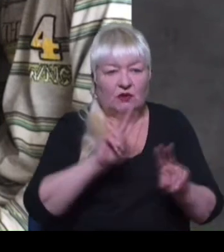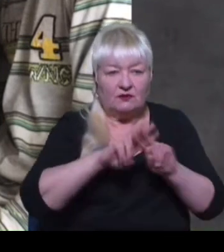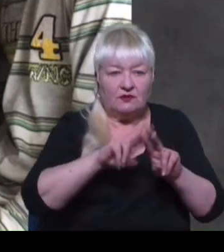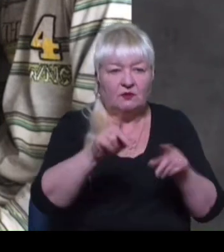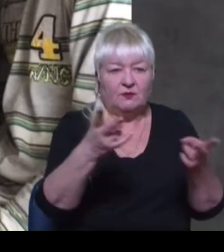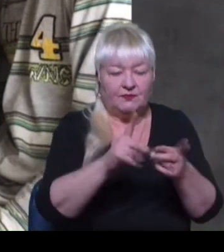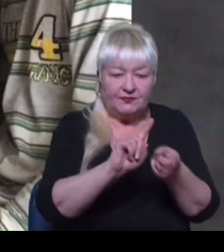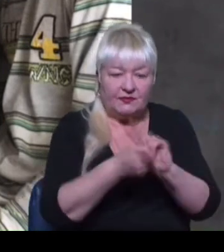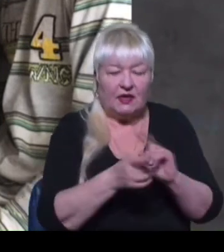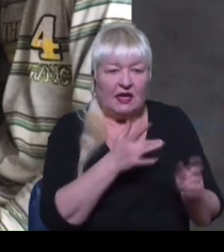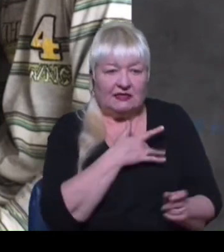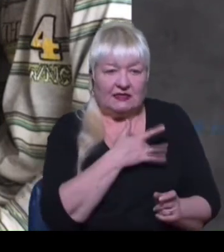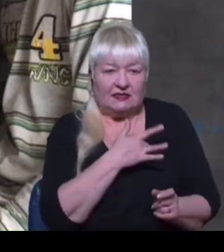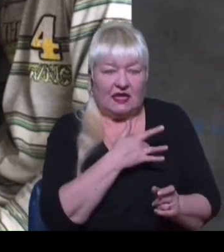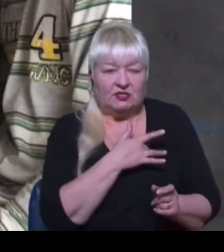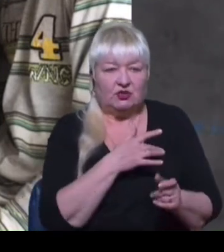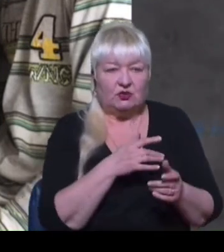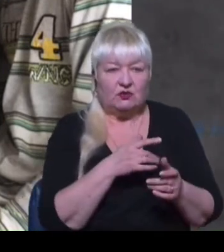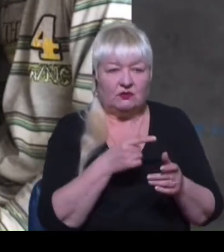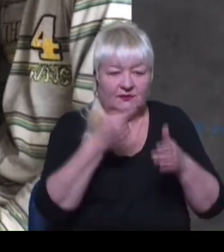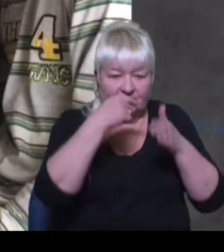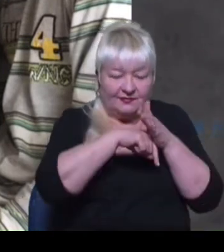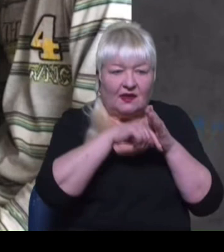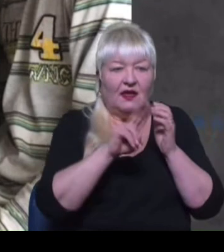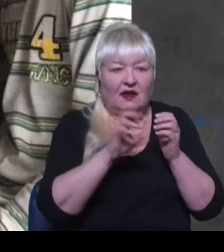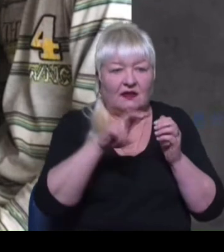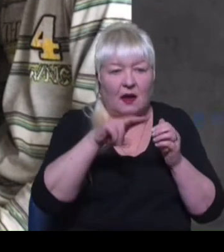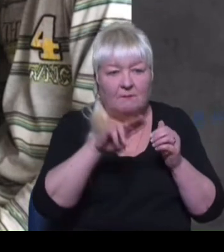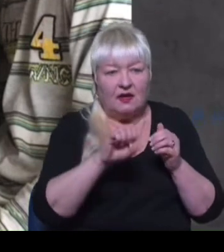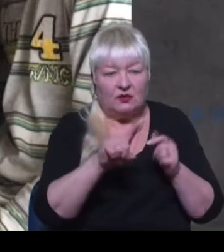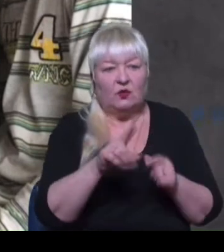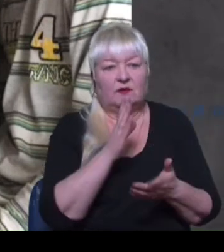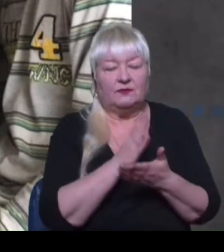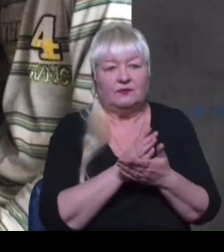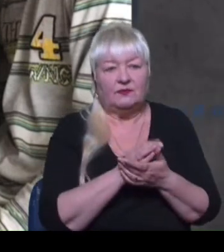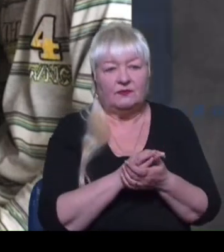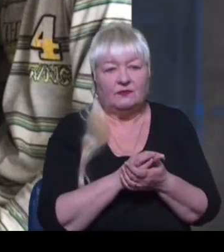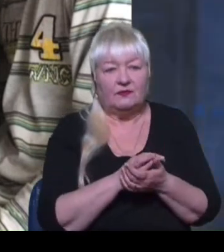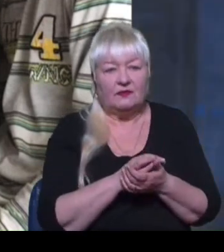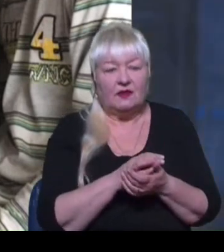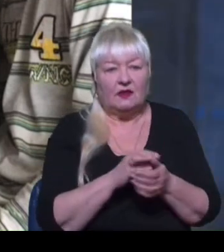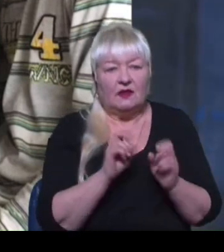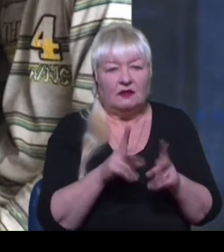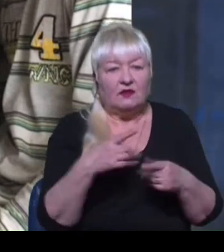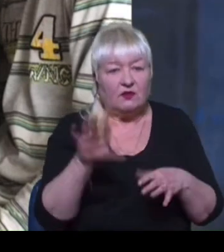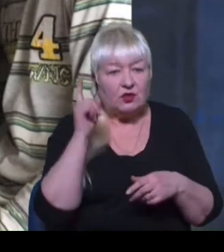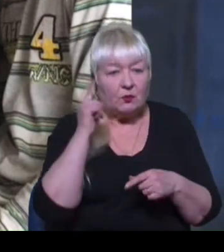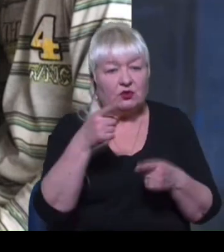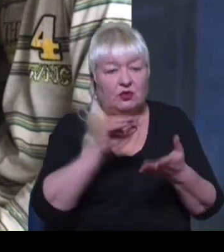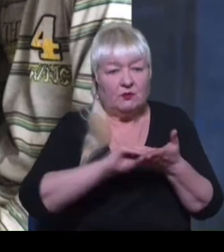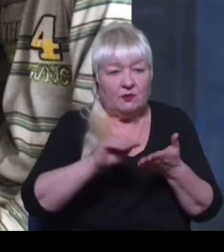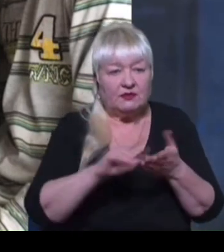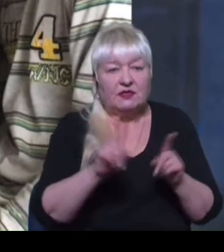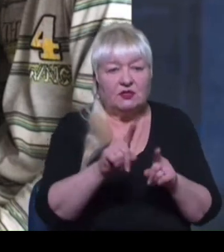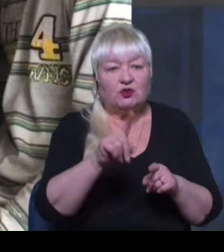сердечного клапану. На своїй сторінці в Фейсбуку координаторка Кримської солідарності Лутвія Зудієва, яку ми до цього почули, написала, що Амєт